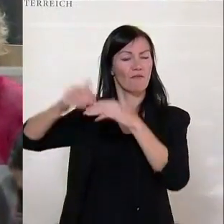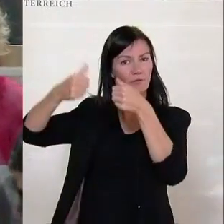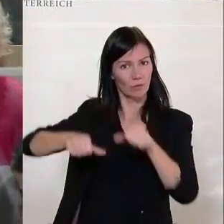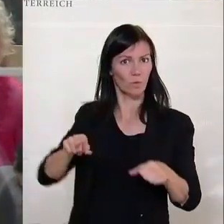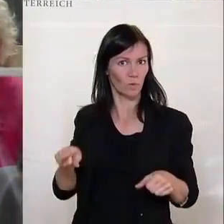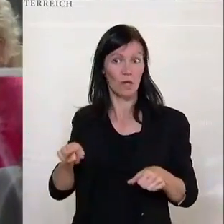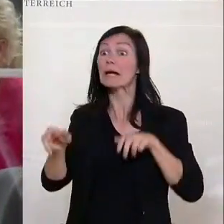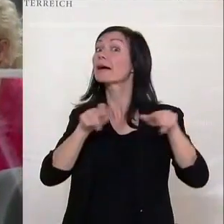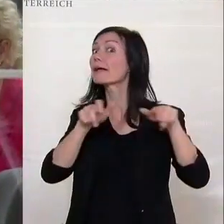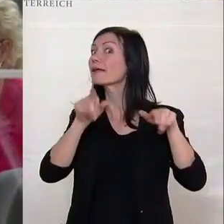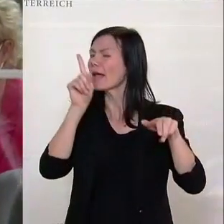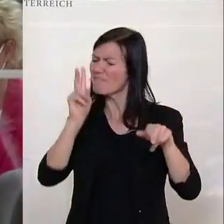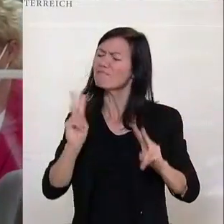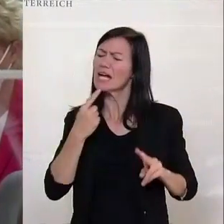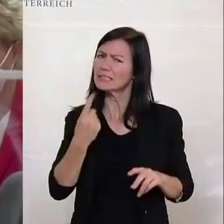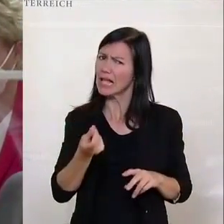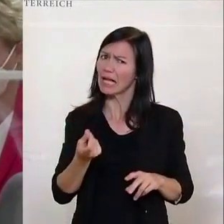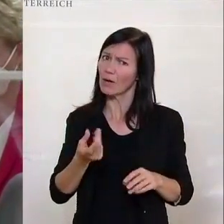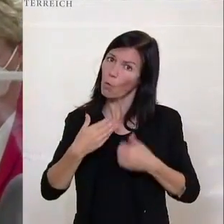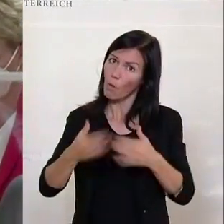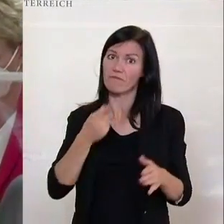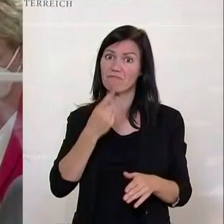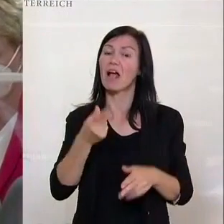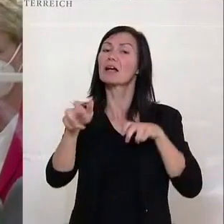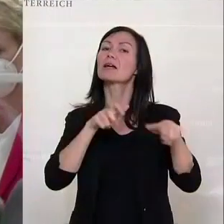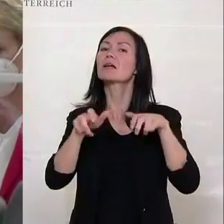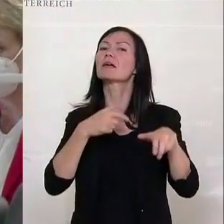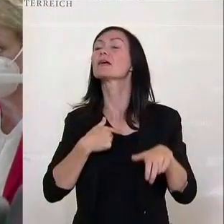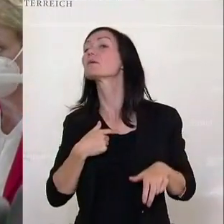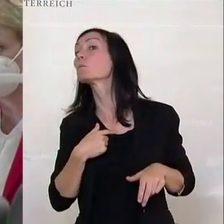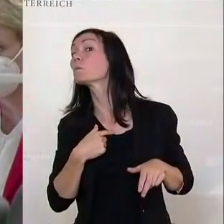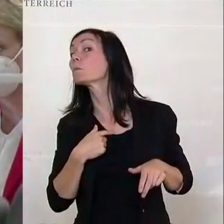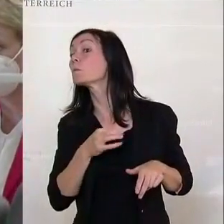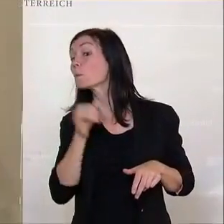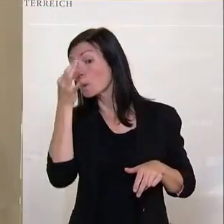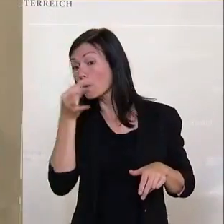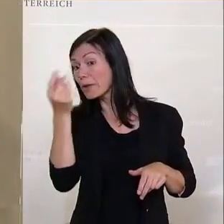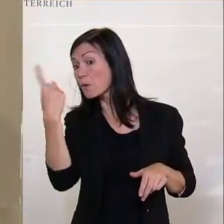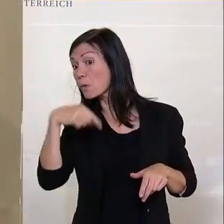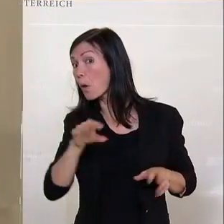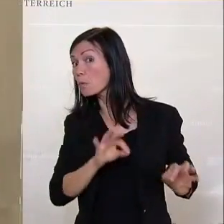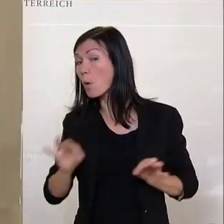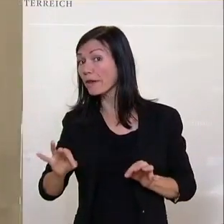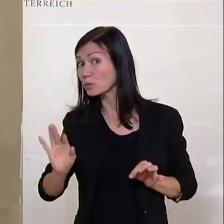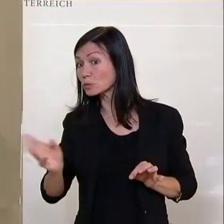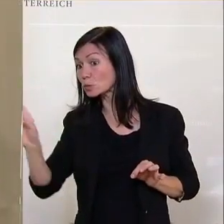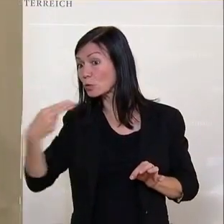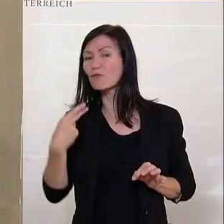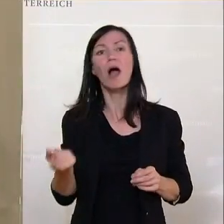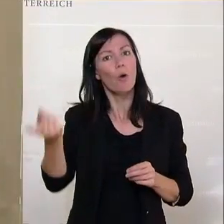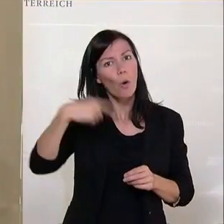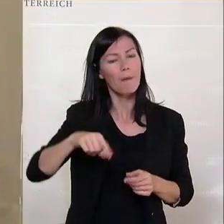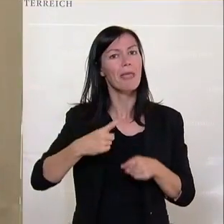das ist von der Regierung, und ich sage es ganz deutlich auch einmal, ich bin gespannt, ob ich einen Ordnungsruf kriege, das hat bald diktatorische Züge.